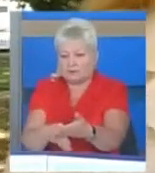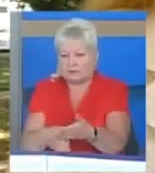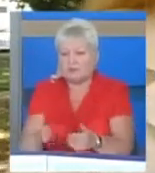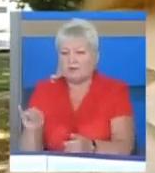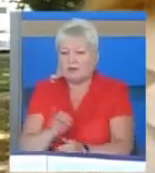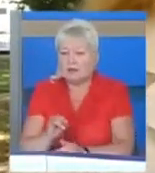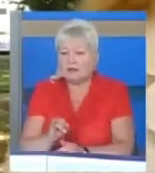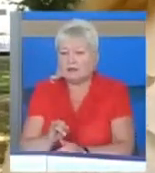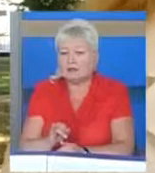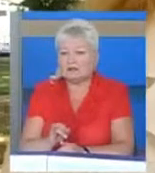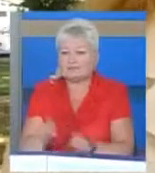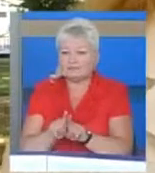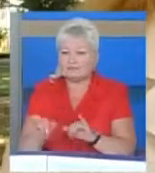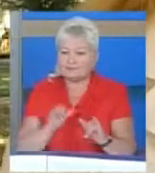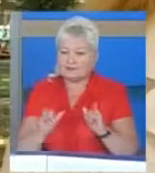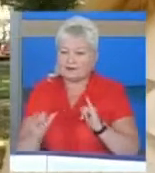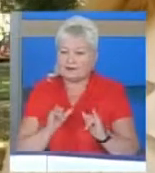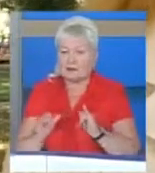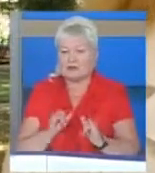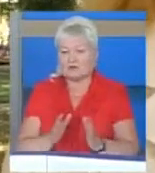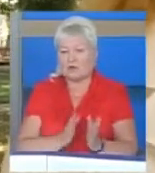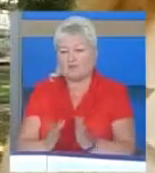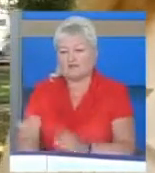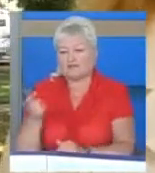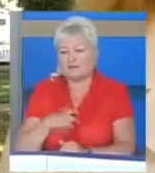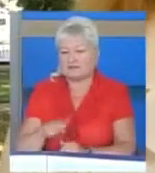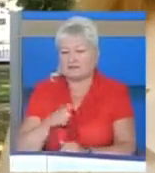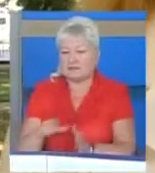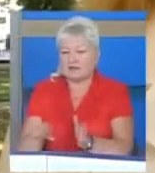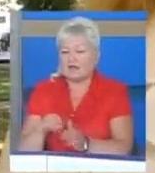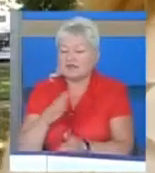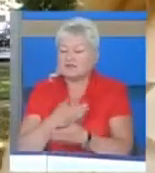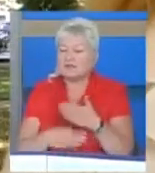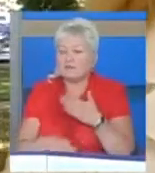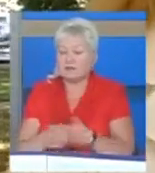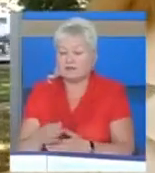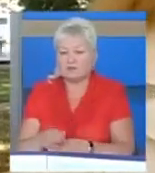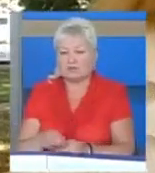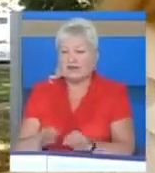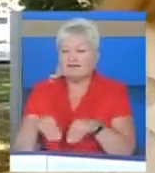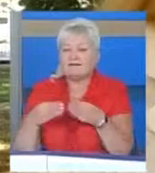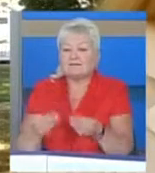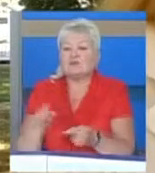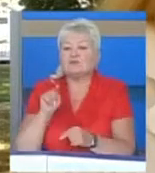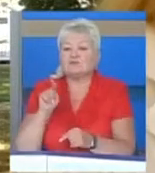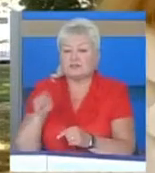доволі делікатно повести себе з інвалідом, не даючи йому